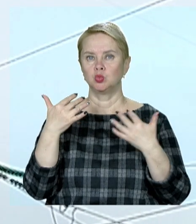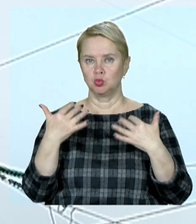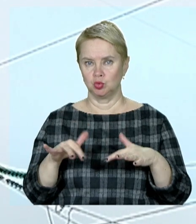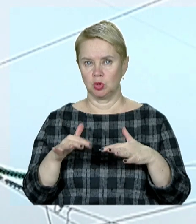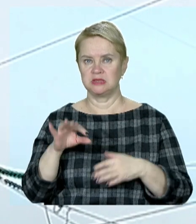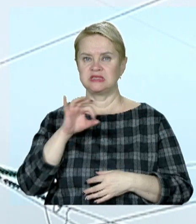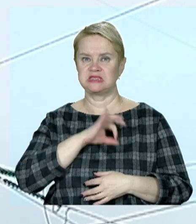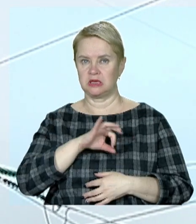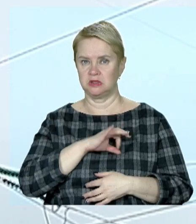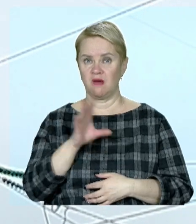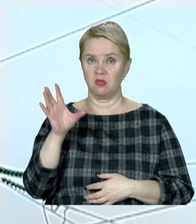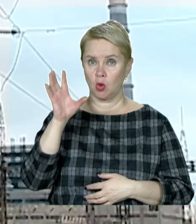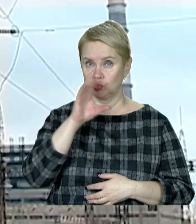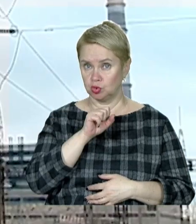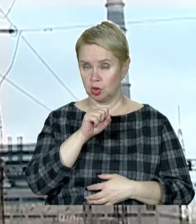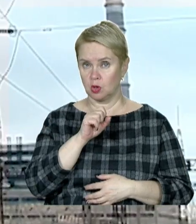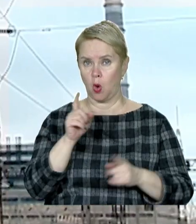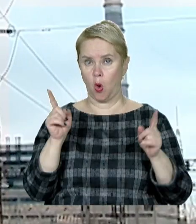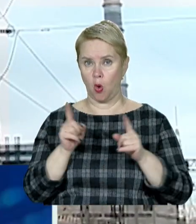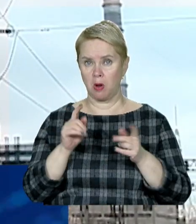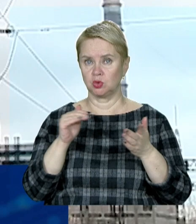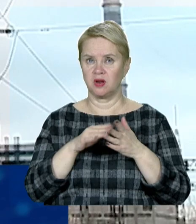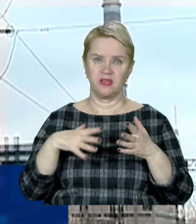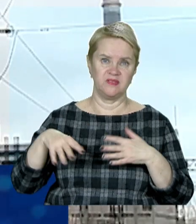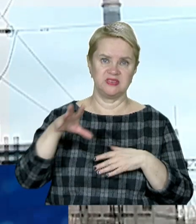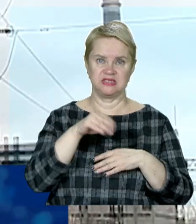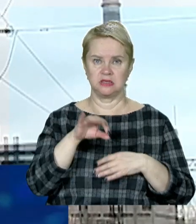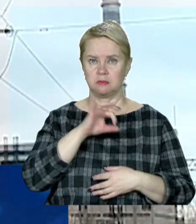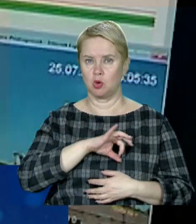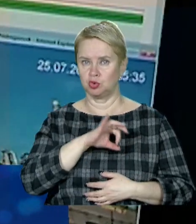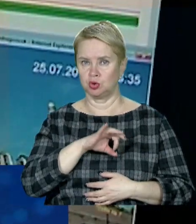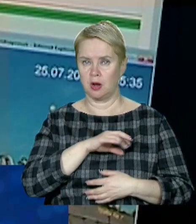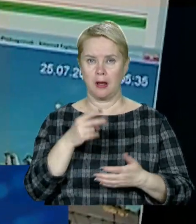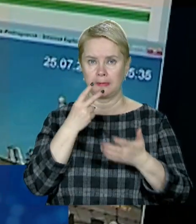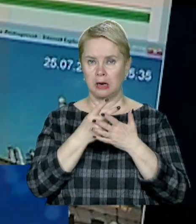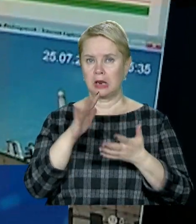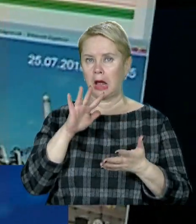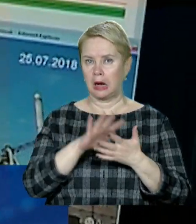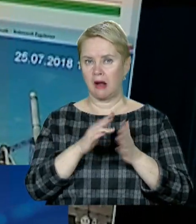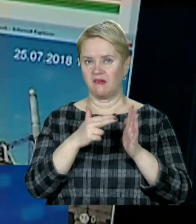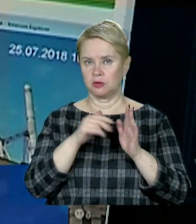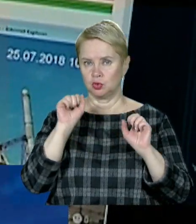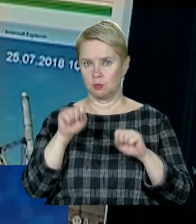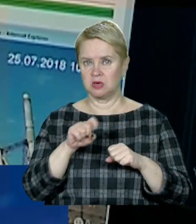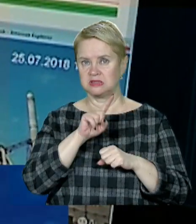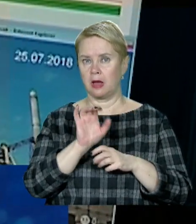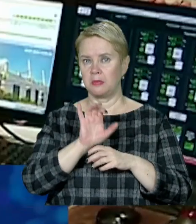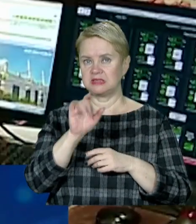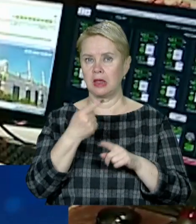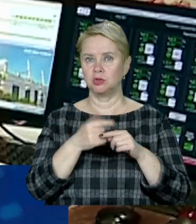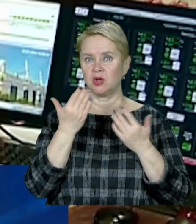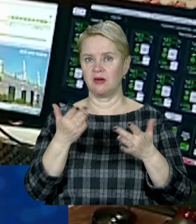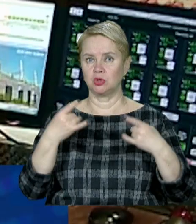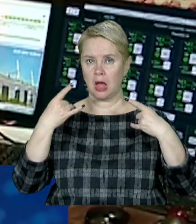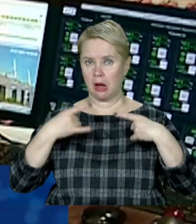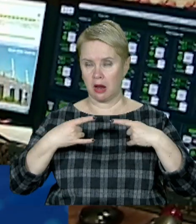застосовували вночі. Обмеження торкнеться всіх категорій споживачів. Переглянути графіки відключень можна за посиланням, яке зараз